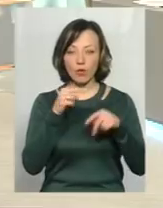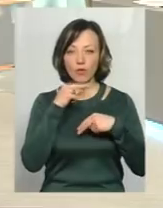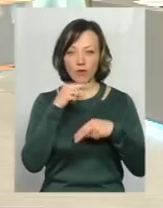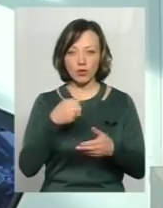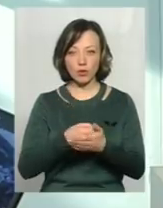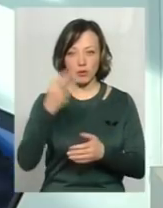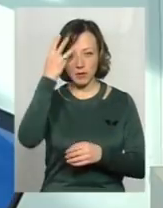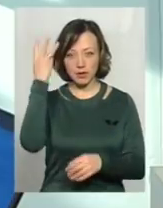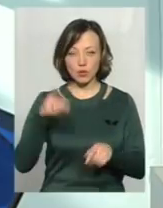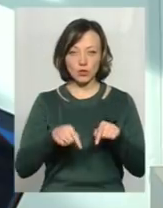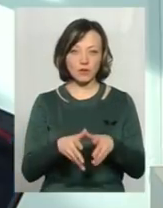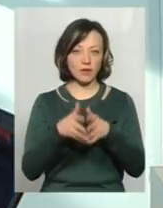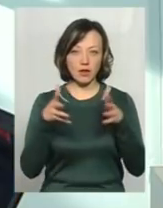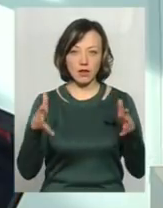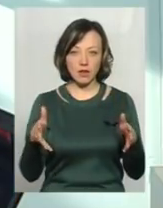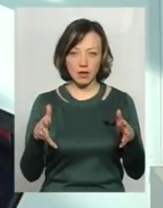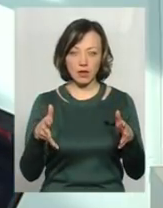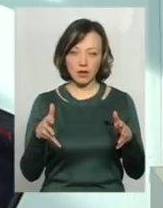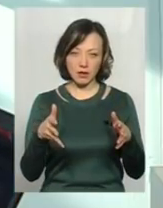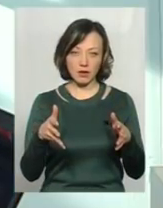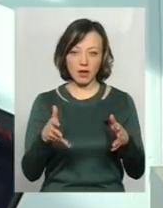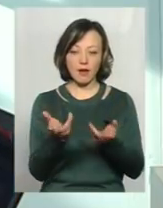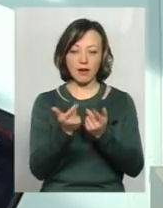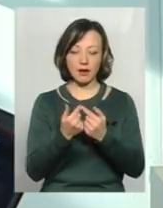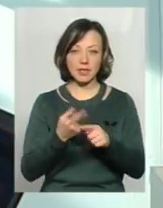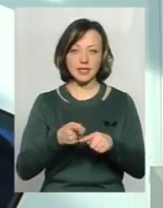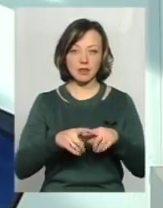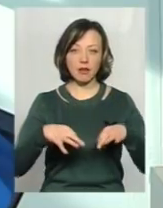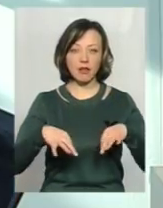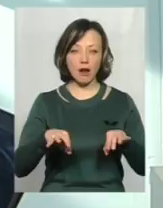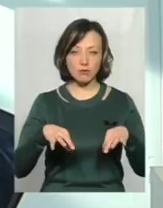центру, тому що тут саме велике накопичення даних транспортних засобів.